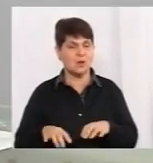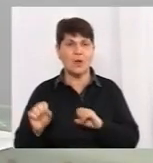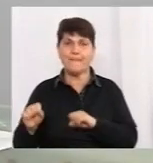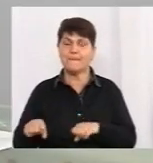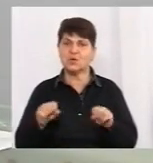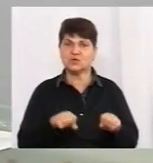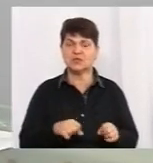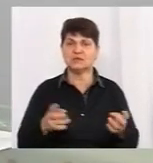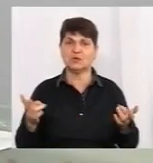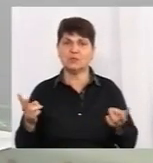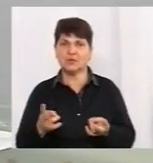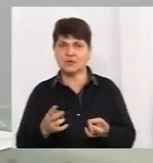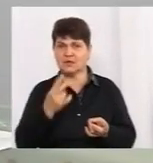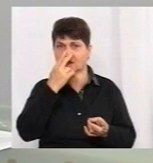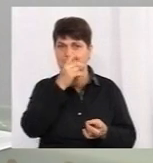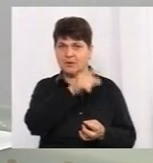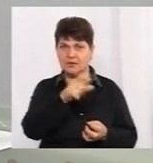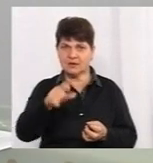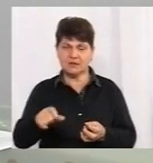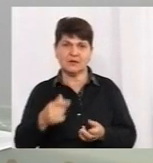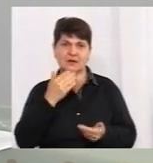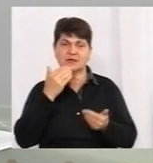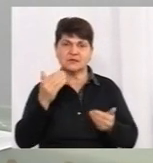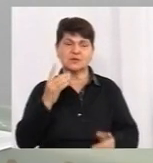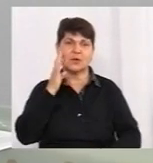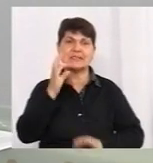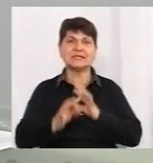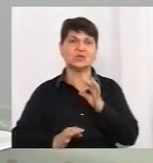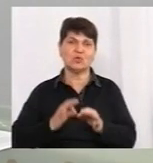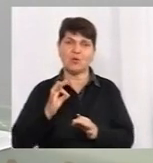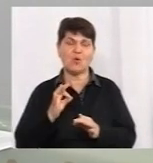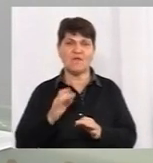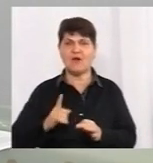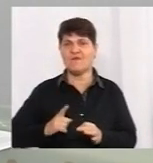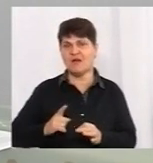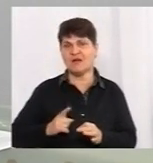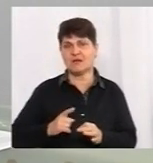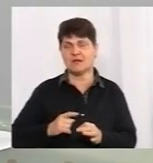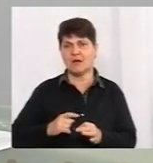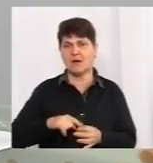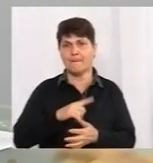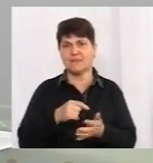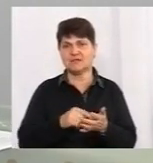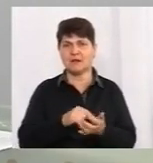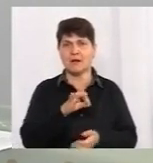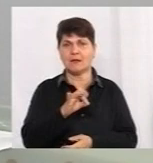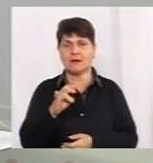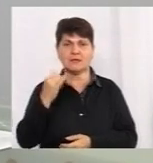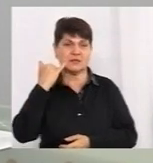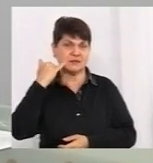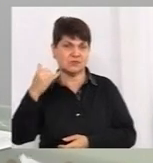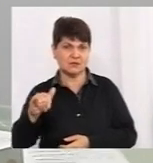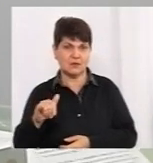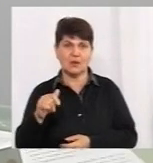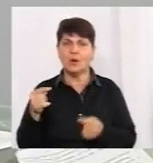таки, потрібно, глядаєші, також звернутися на телефон цілодобової варти гарячої лінії міської ради. звичайно. І також,